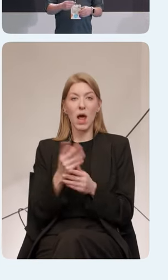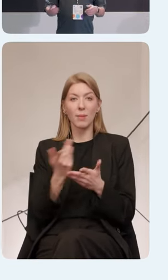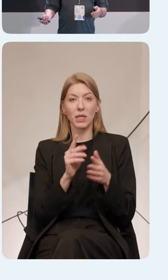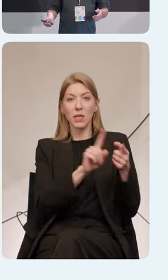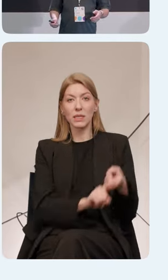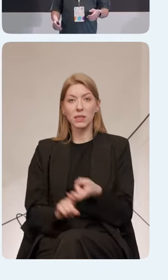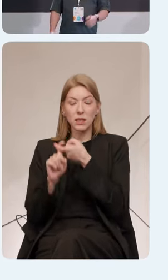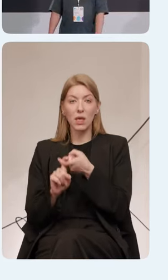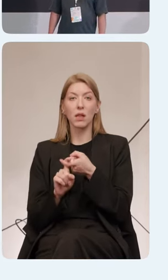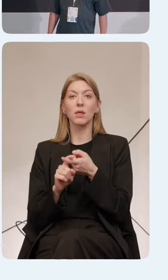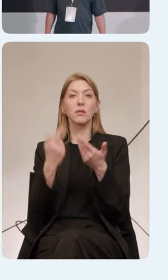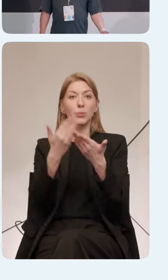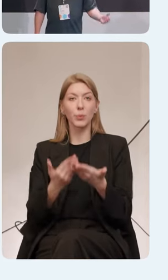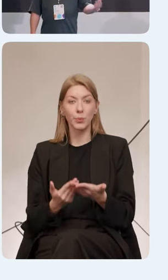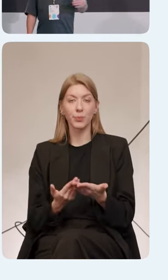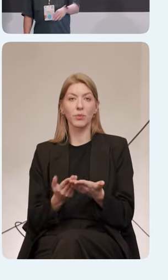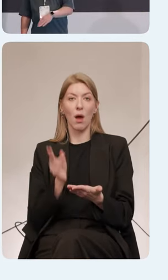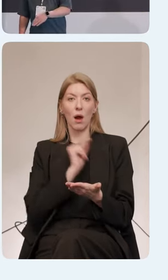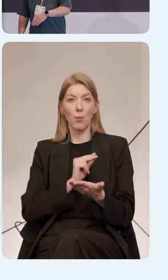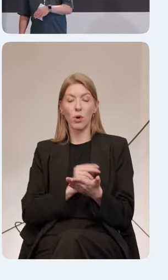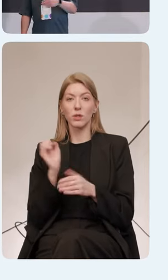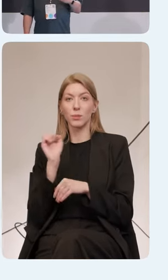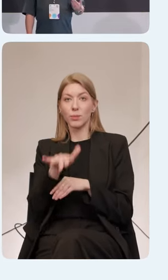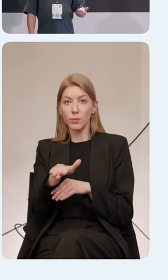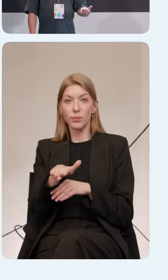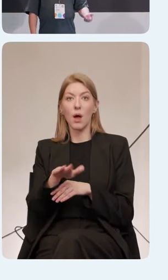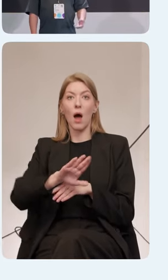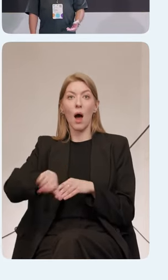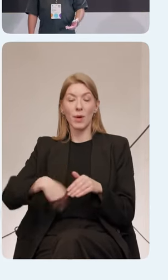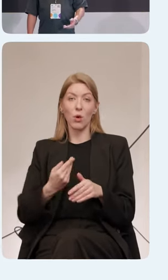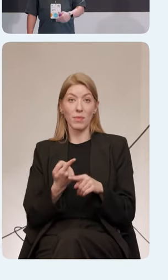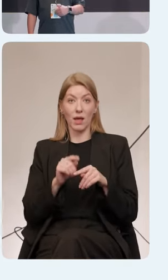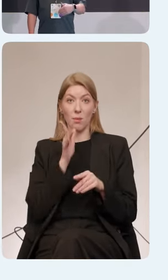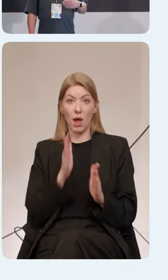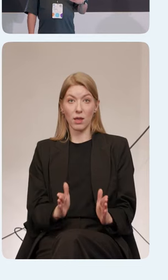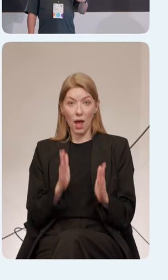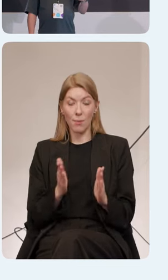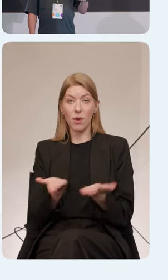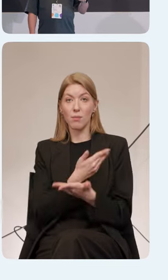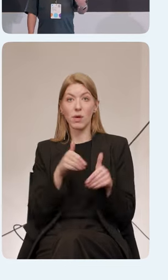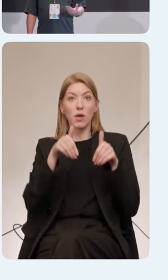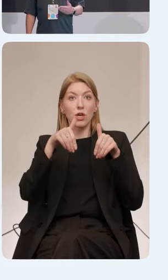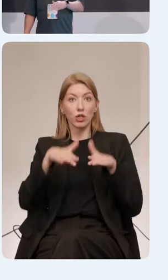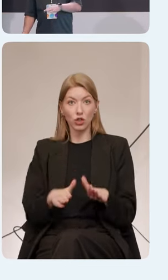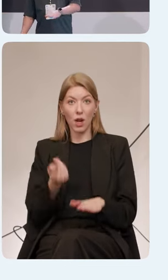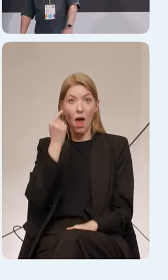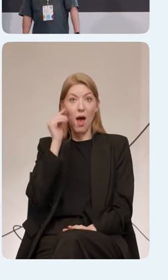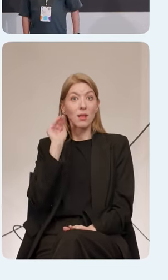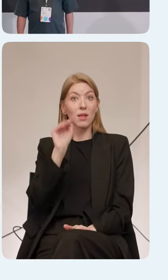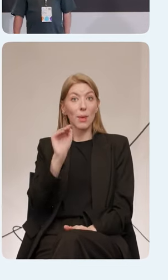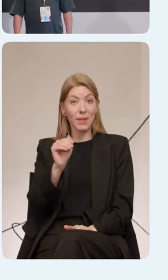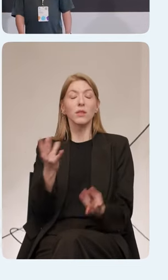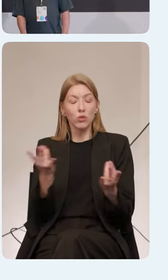когда что-то выполнили, какую-то работу, отправляем обратно в джири, и мы на этом этапе уже решили напоминать, мягко